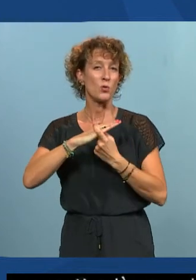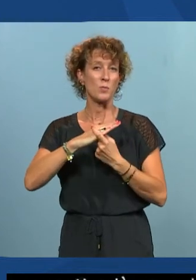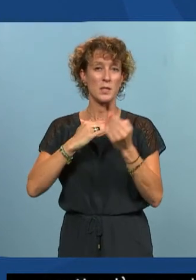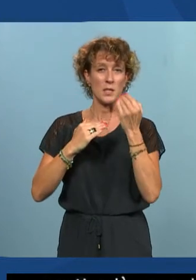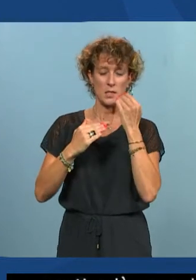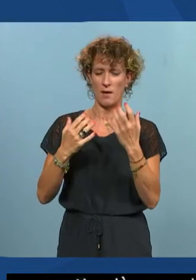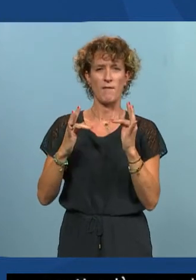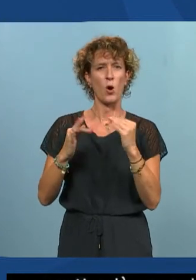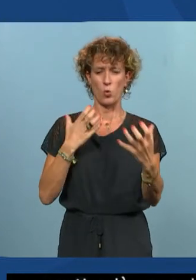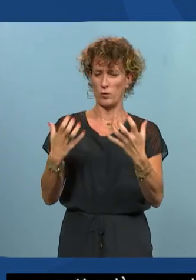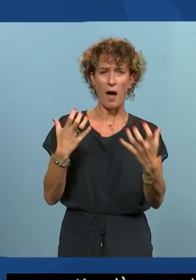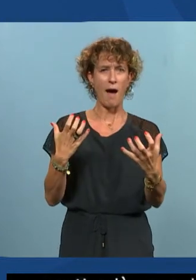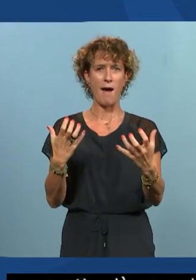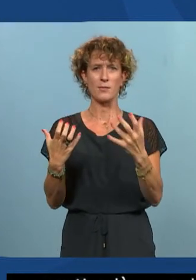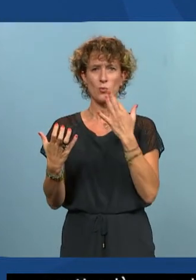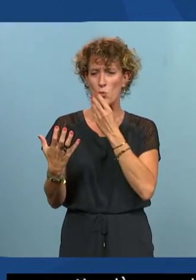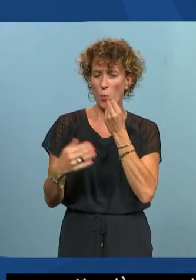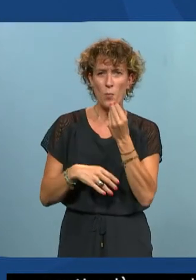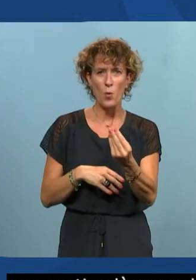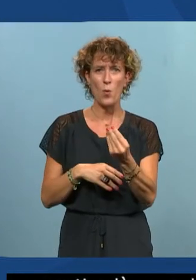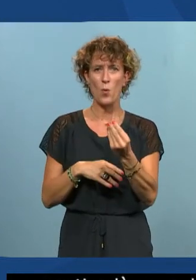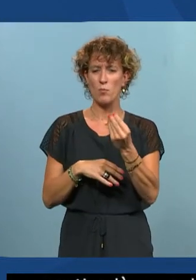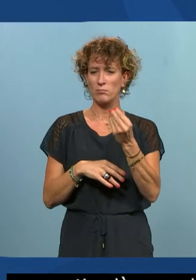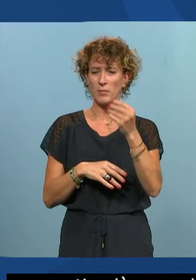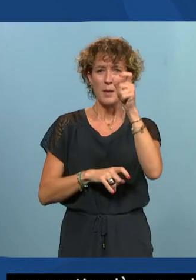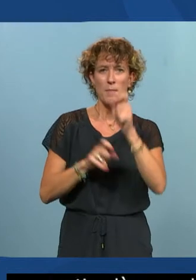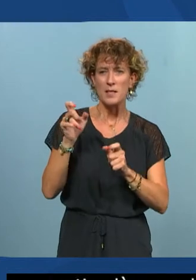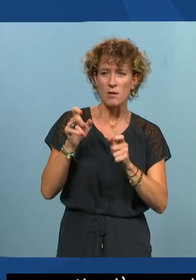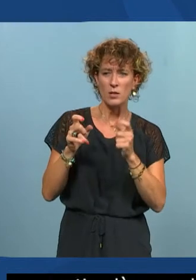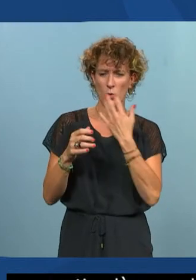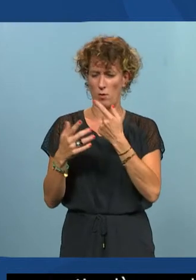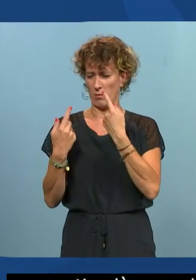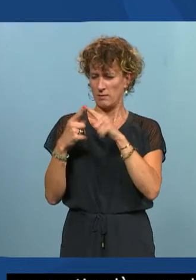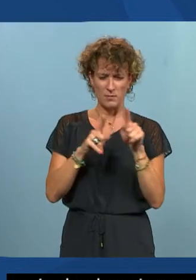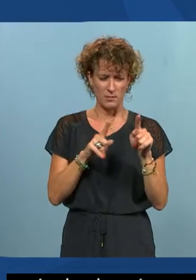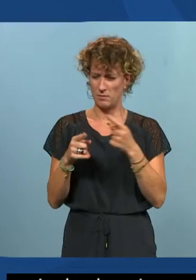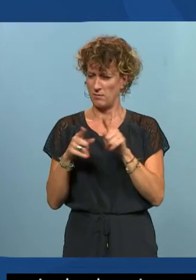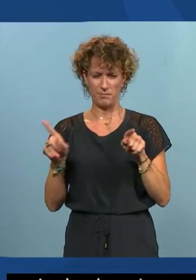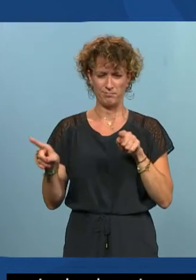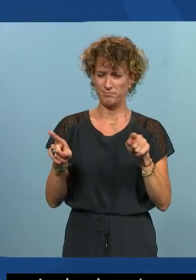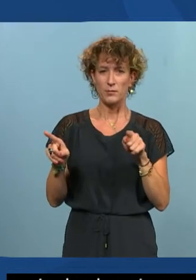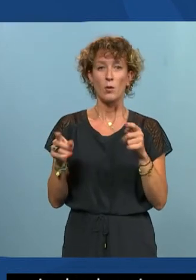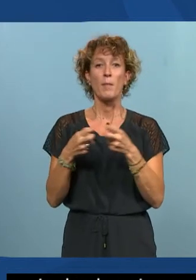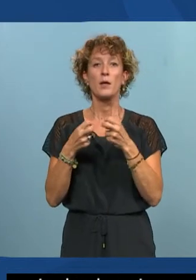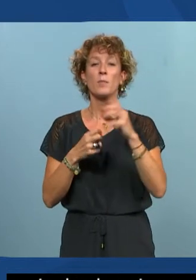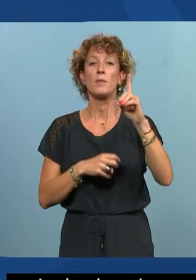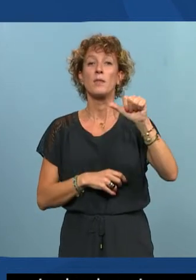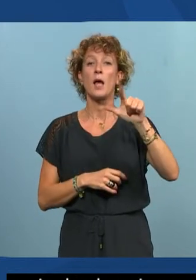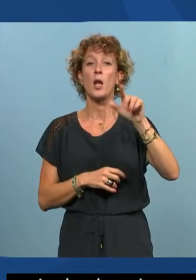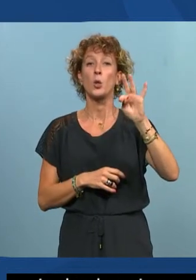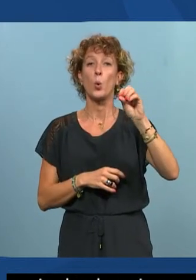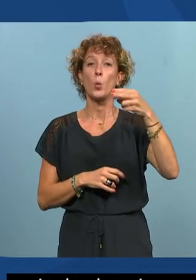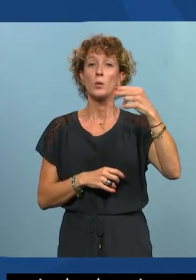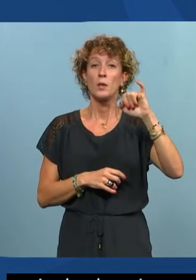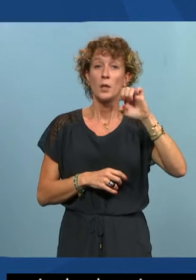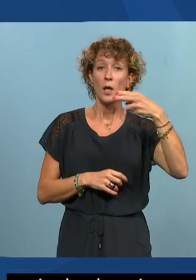bons ou pas est-ce que j'utilise les couleurs de manière à ce que quelqu'un qui ne les perçoit pas ou qui ne les différencie pas comme les daltoniens puisqu'on prend l